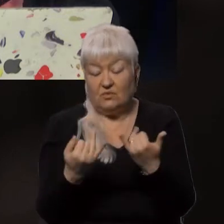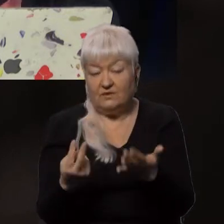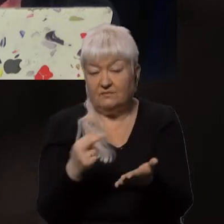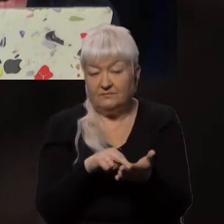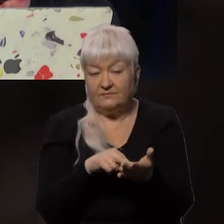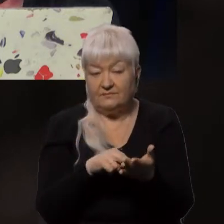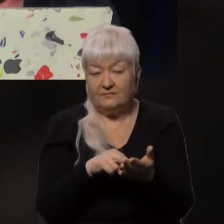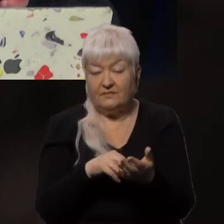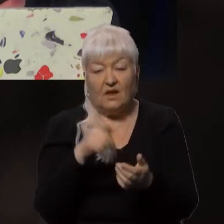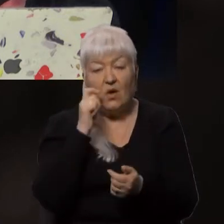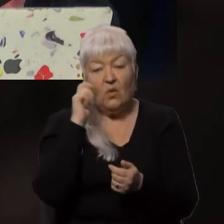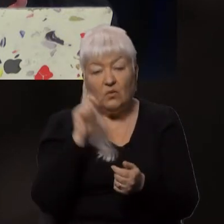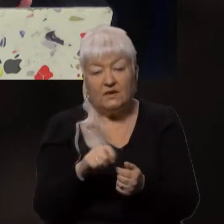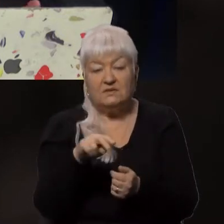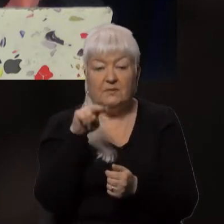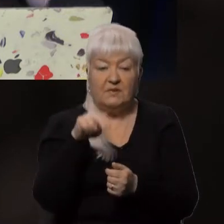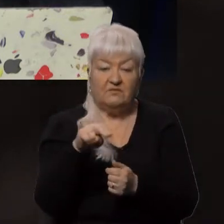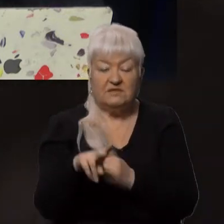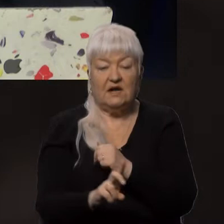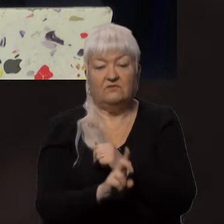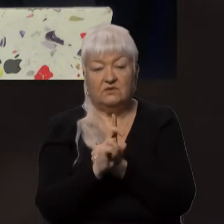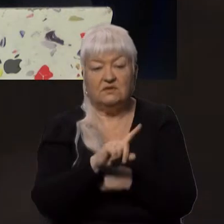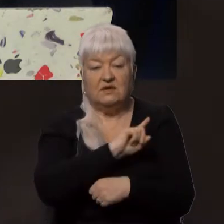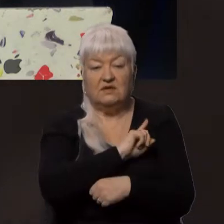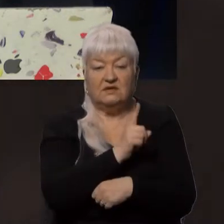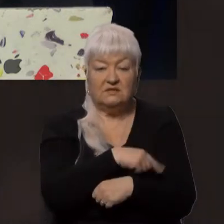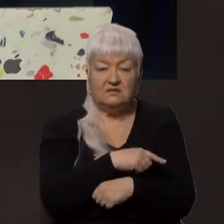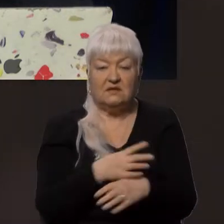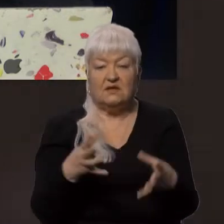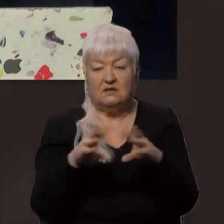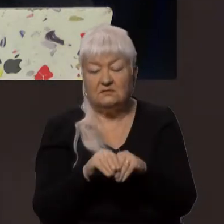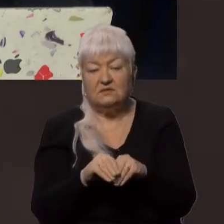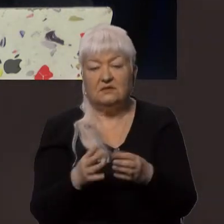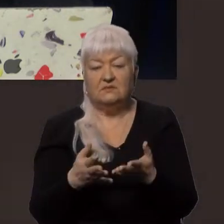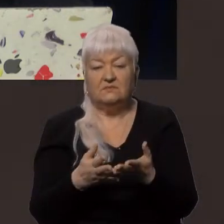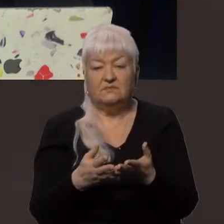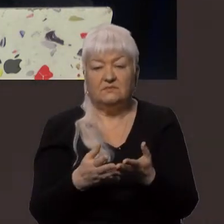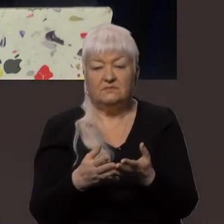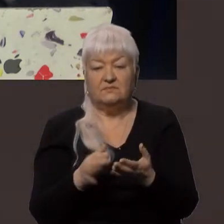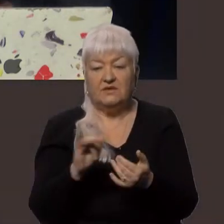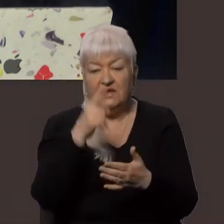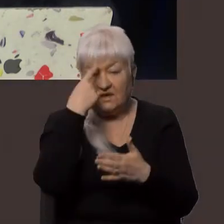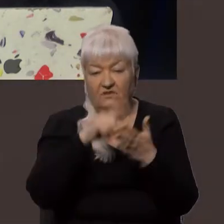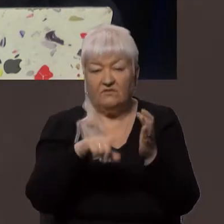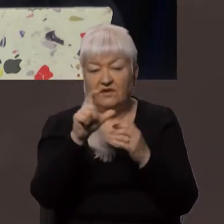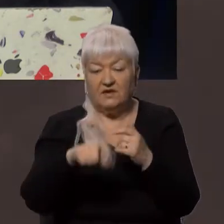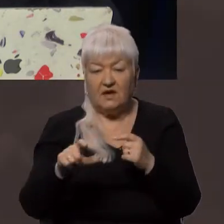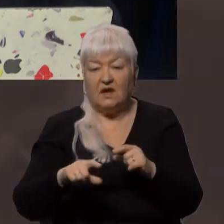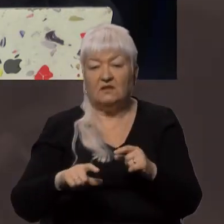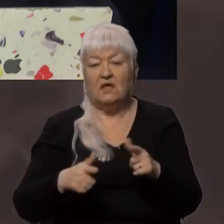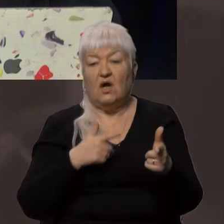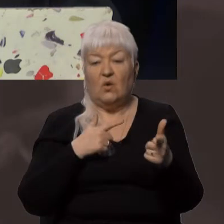цитую. Українська православна церква силами єпископату доховенства Чернецтва і вірян готова організувати